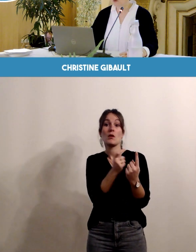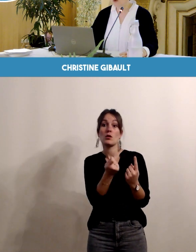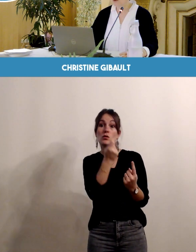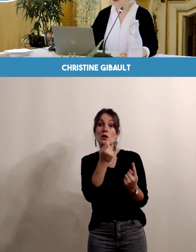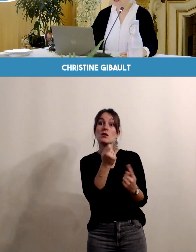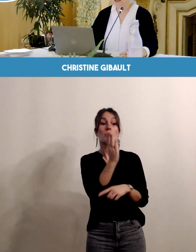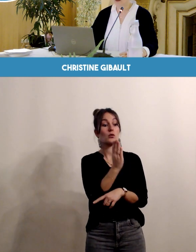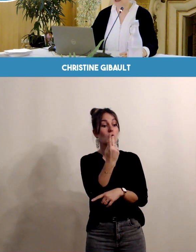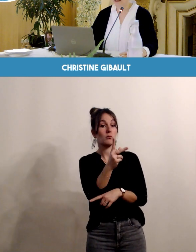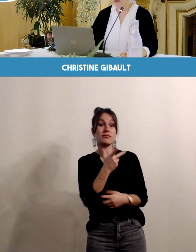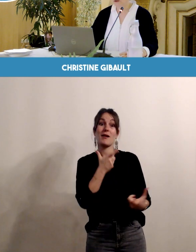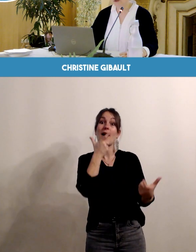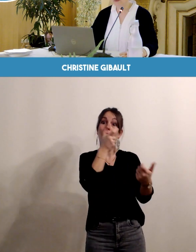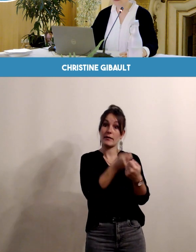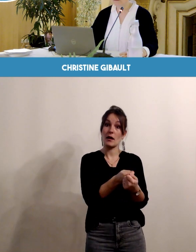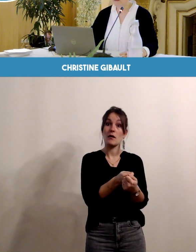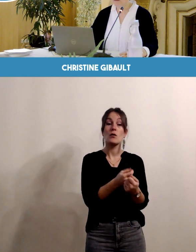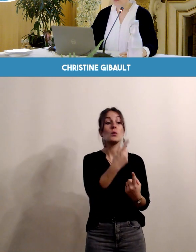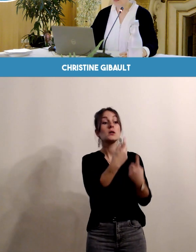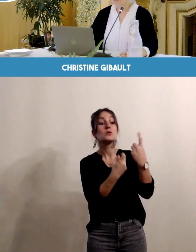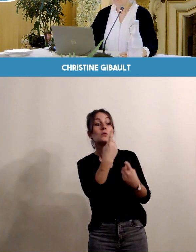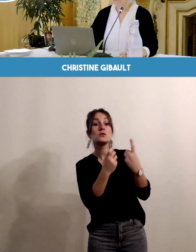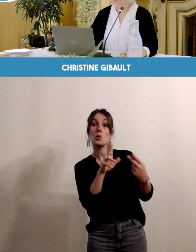adaptées à vos besoins et à vos attentes.